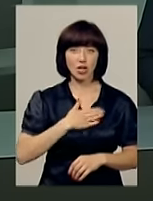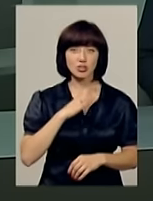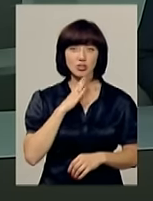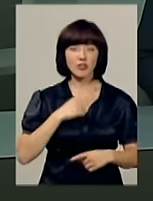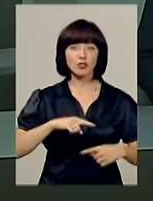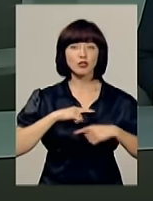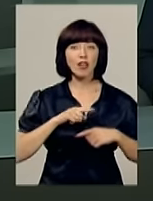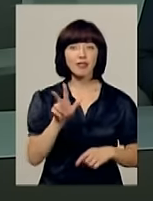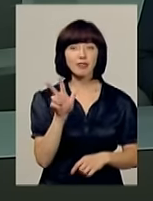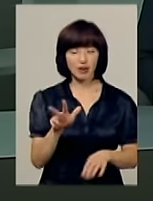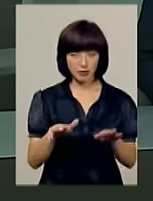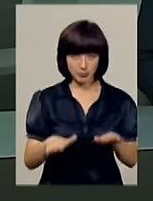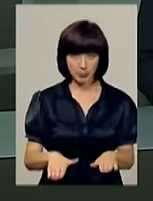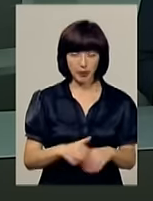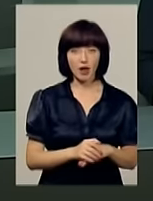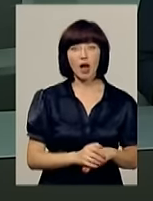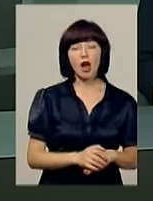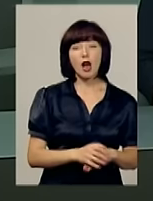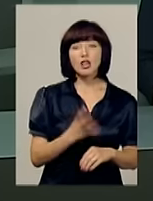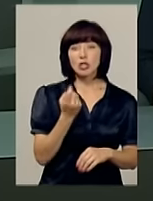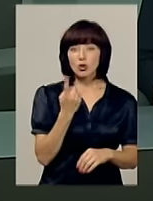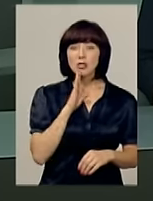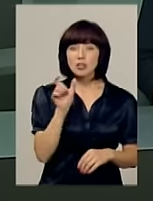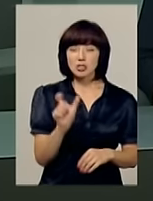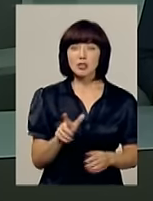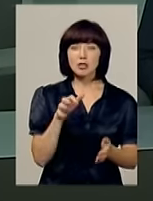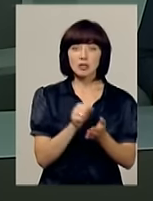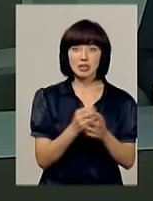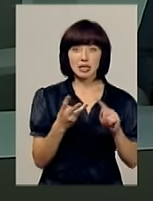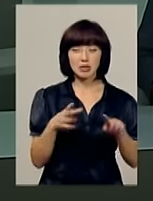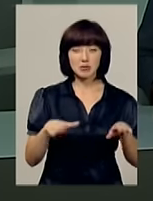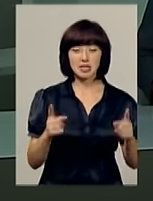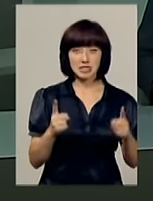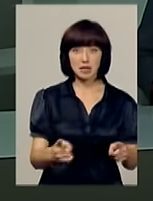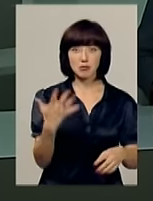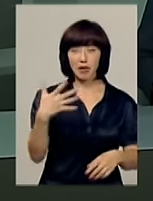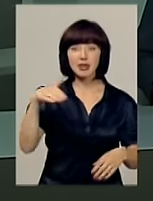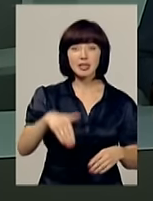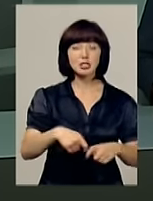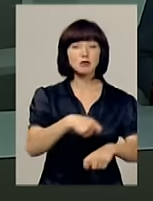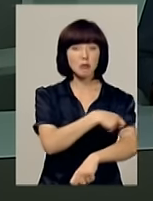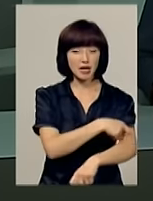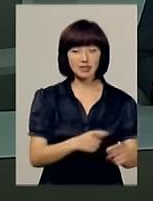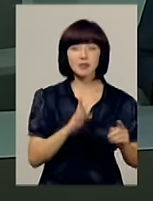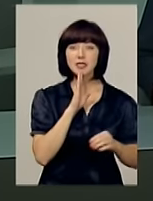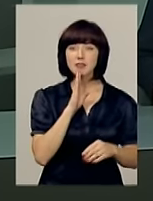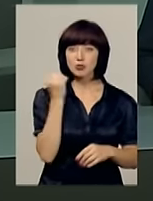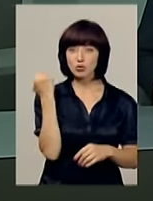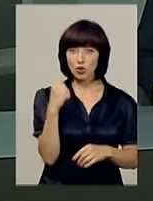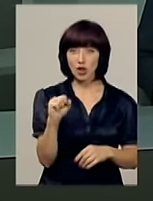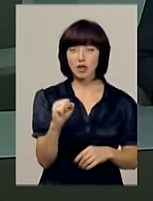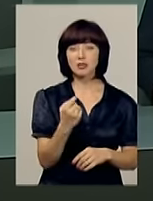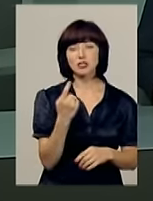фінішувала третю. Вікторія Калюжна з полонного виграла бронзу на дистанції 5 тисяч метрів. Цю відстань дівчина здолала